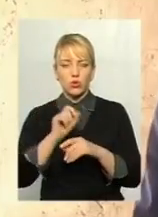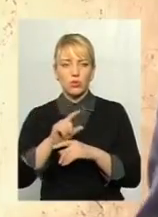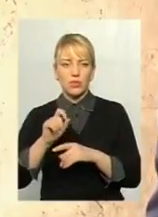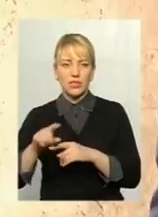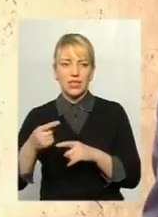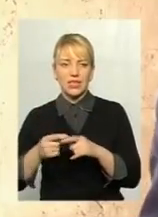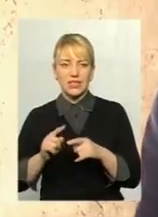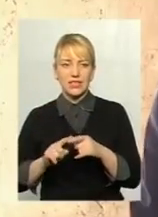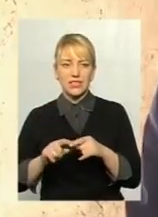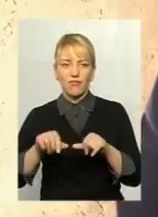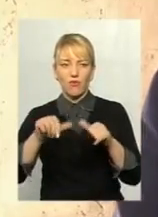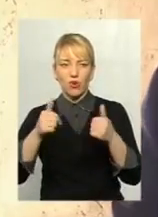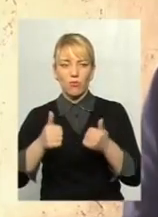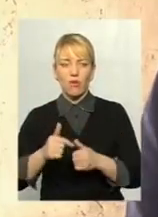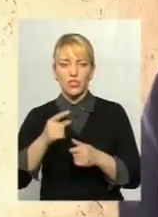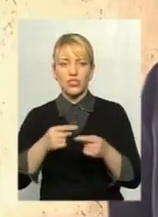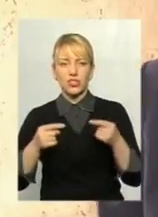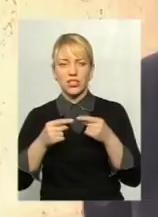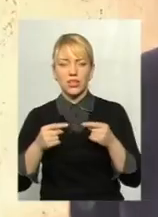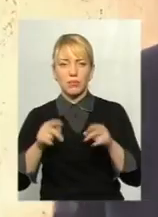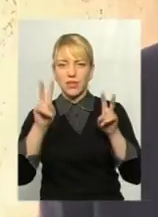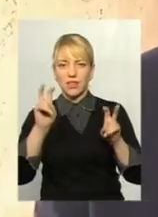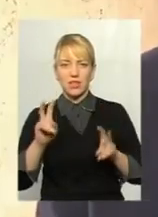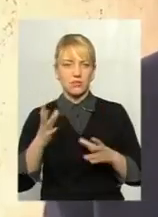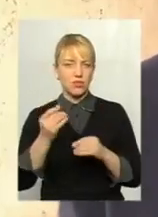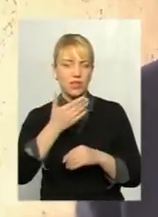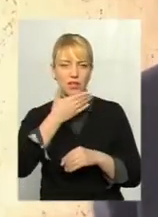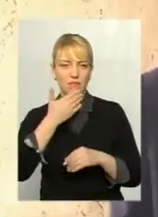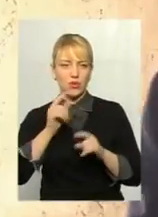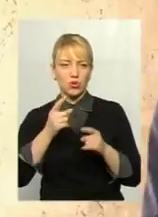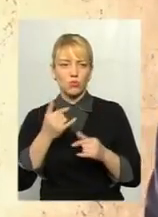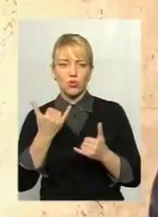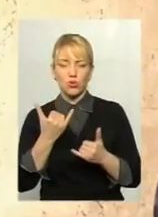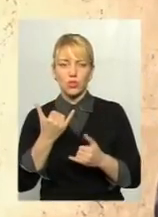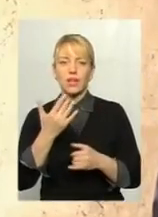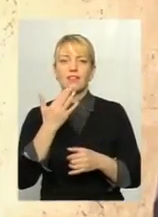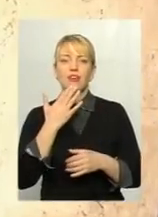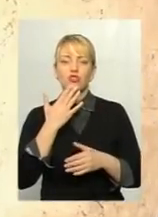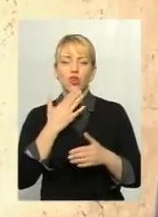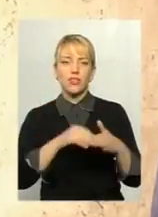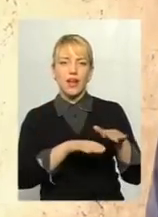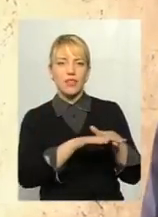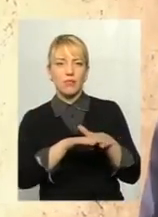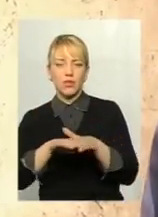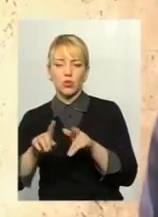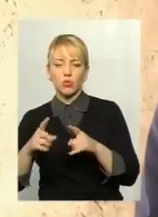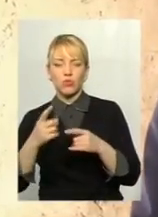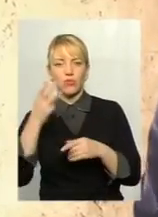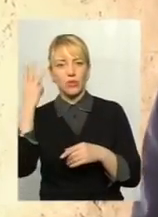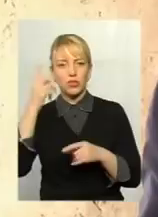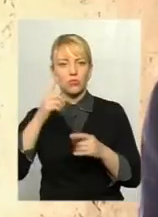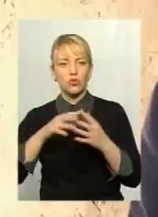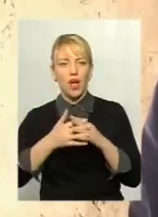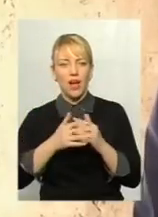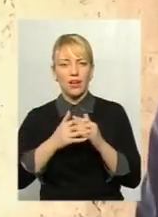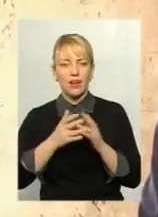сформованого з чіткими тезами, його немає. Саме тому сьогодні національна платформа, саме тому Хмельницькому, тому що аграрі на